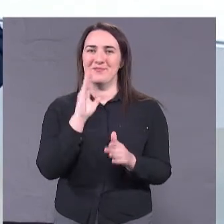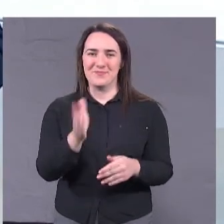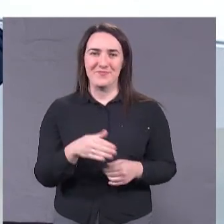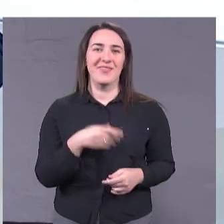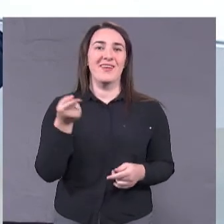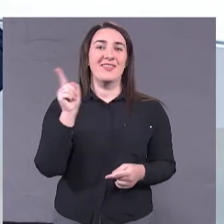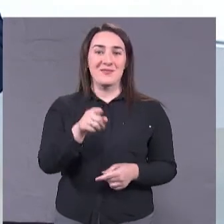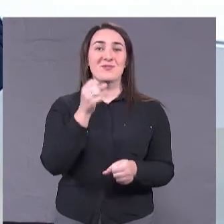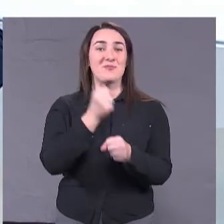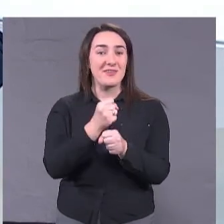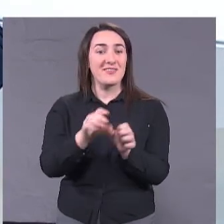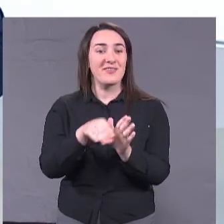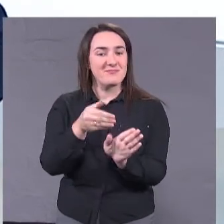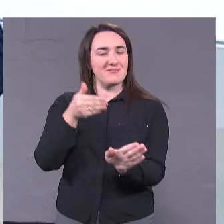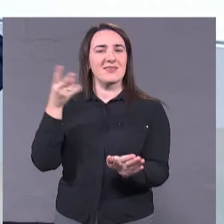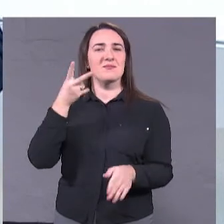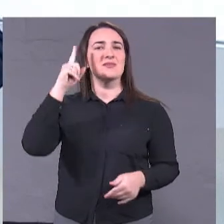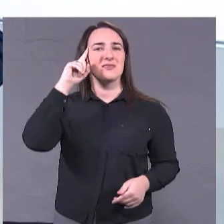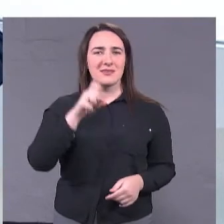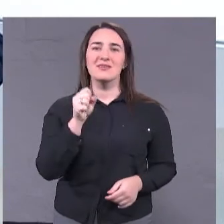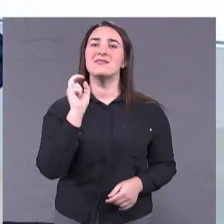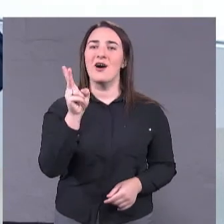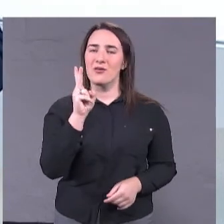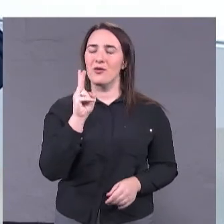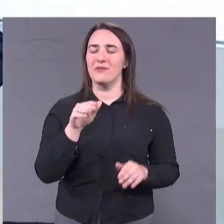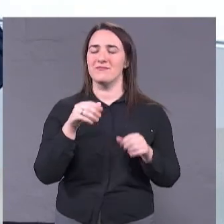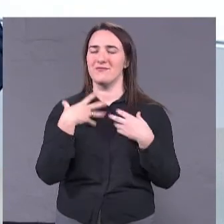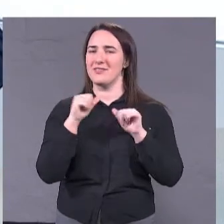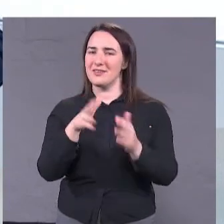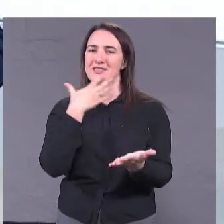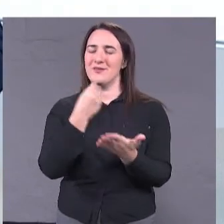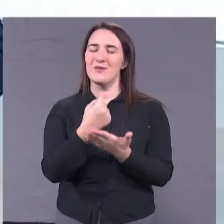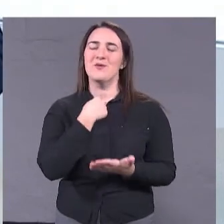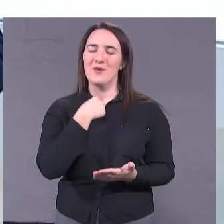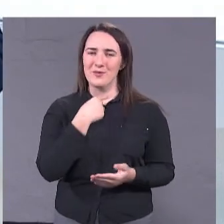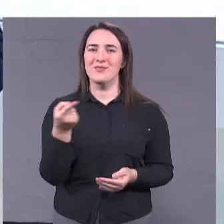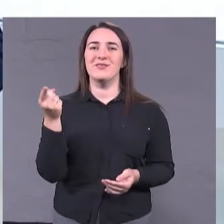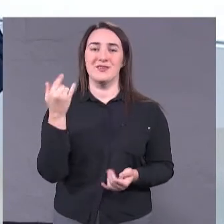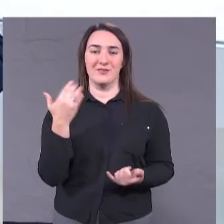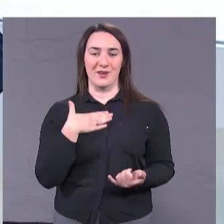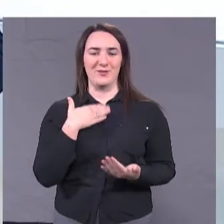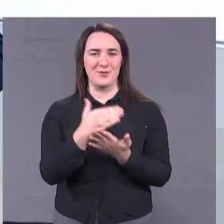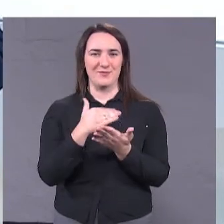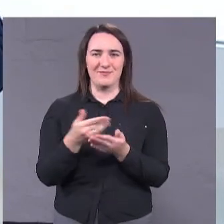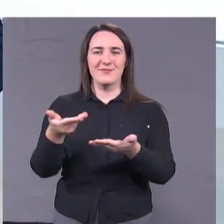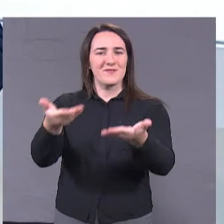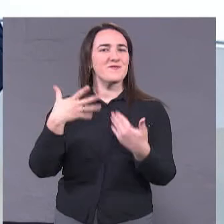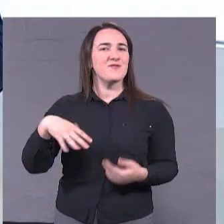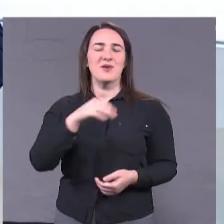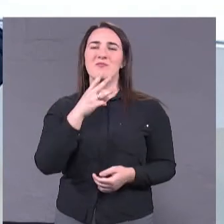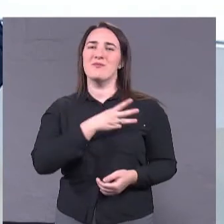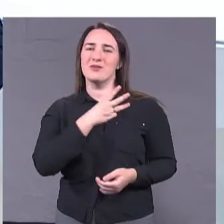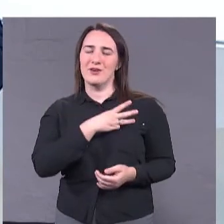зробити, треба знати, за кого віддати свій голос. Саме для цього до нашої студії ми запрашуємо всіх бажаючих кандидатів